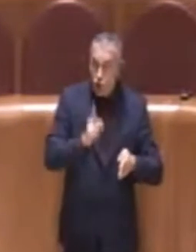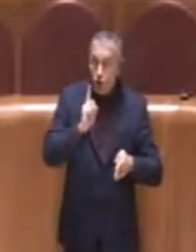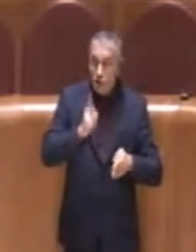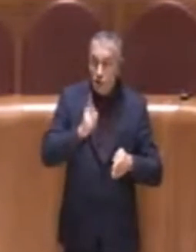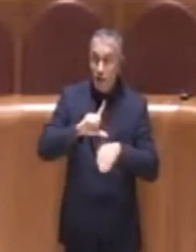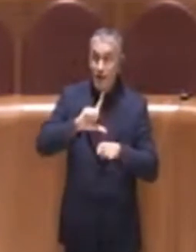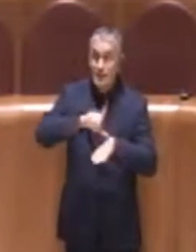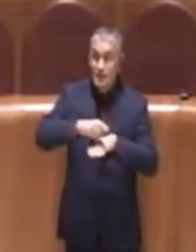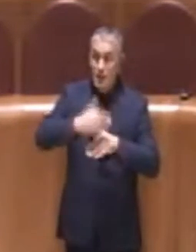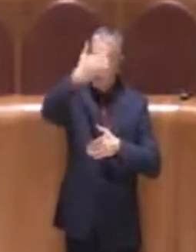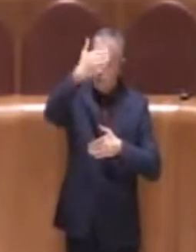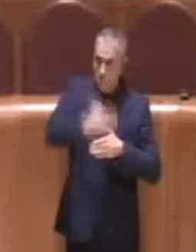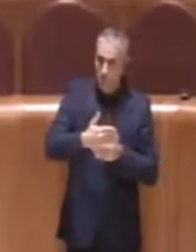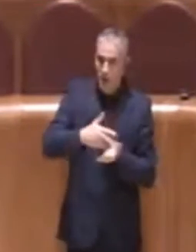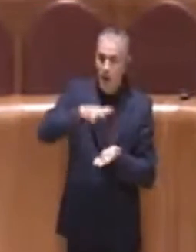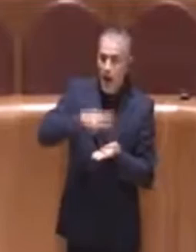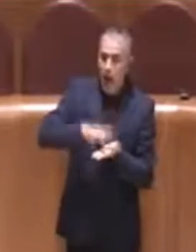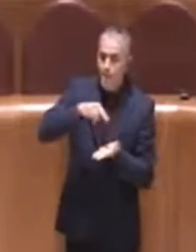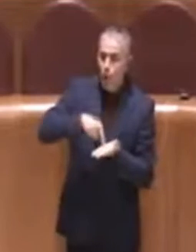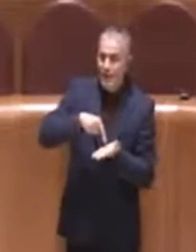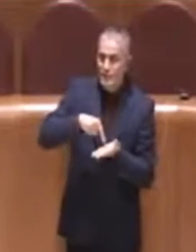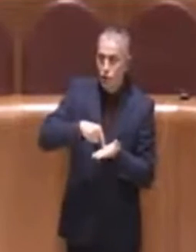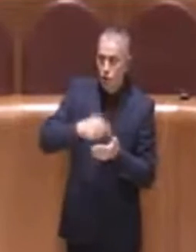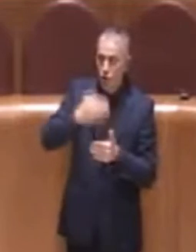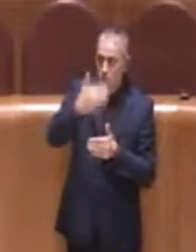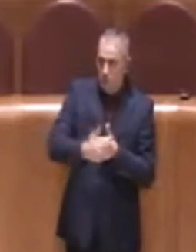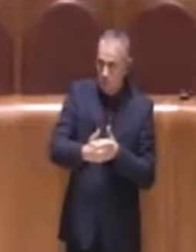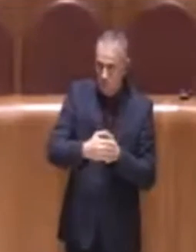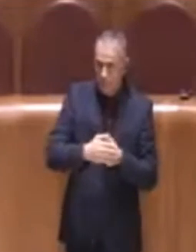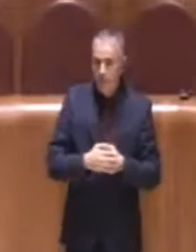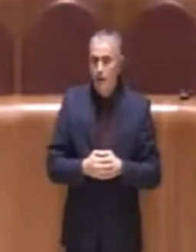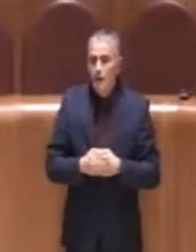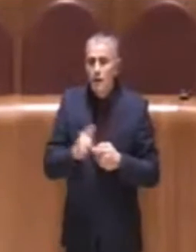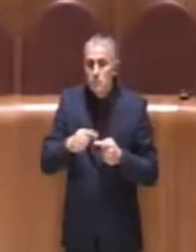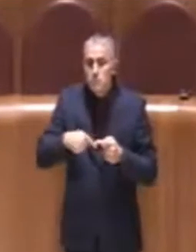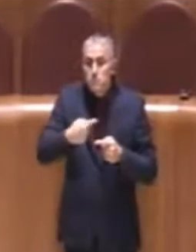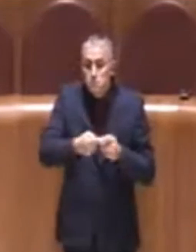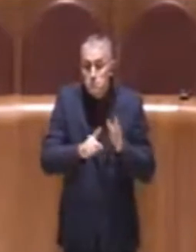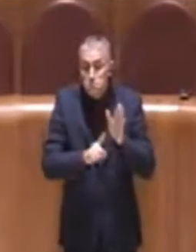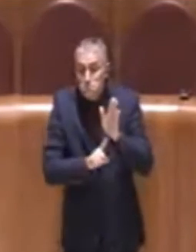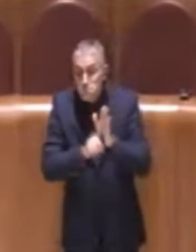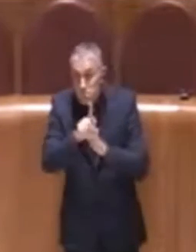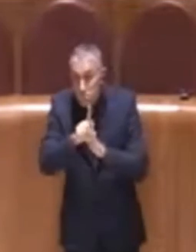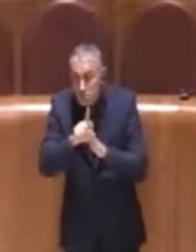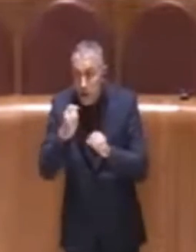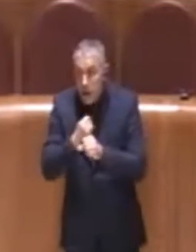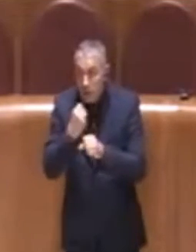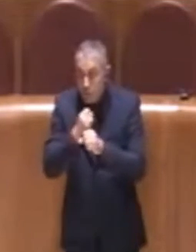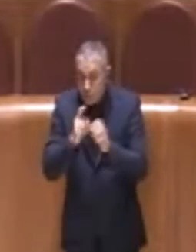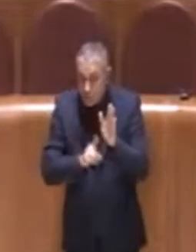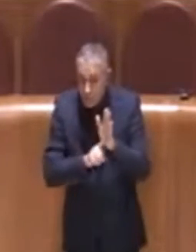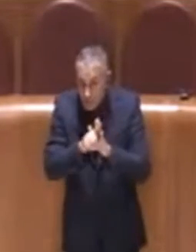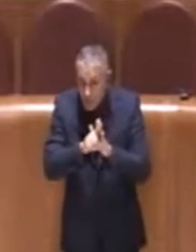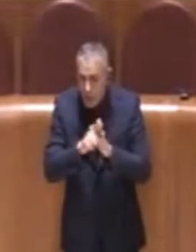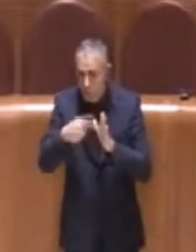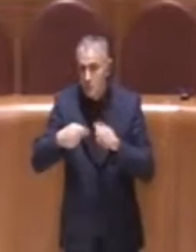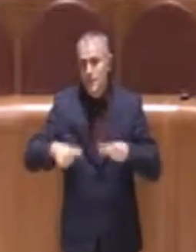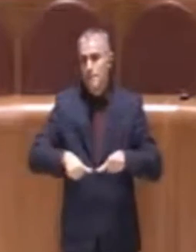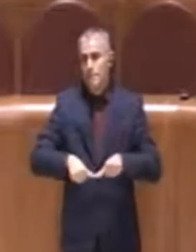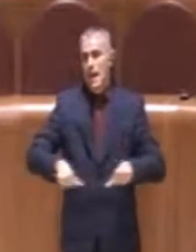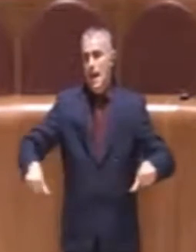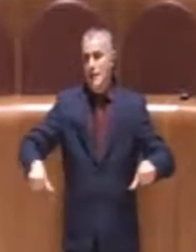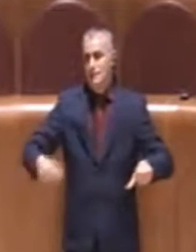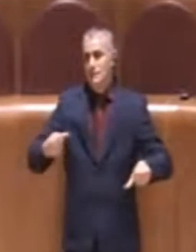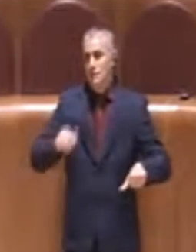'approvazione e quello che verrà fuori, gli esiti di questo lavoro costituiranno la base del